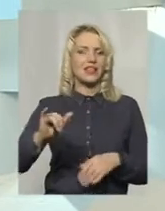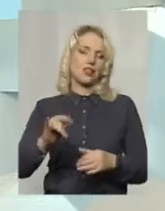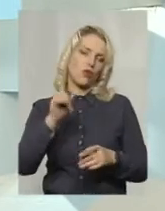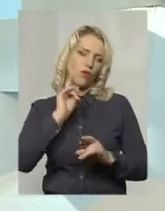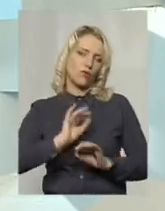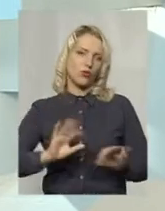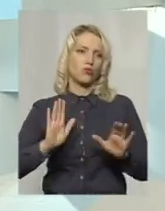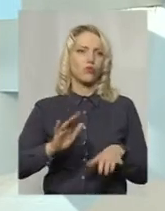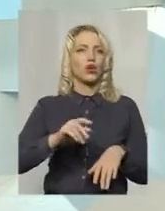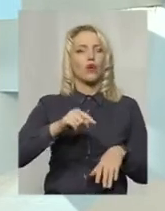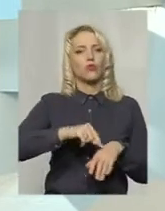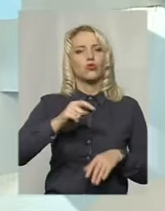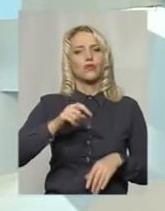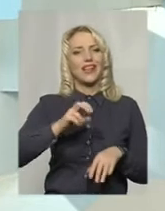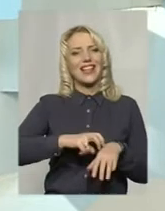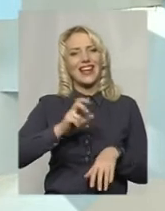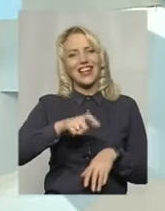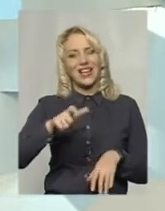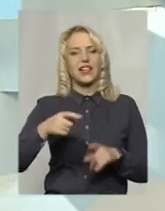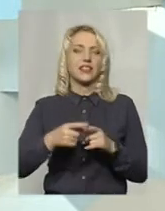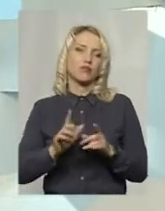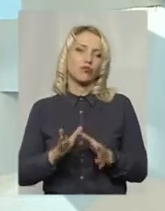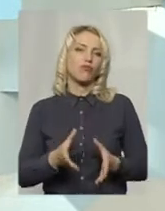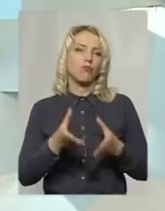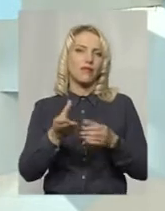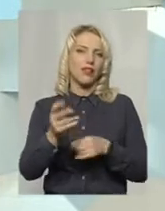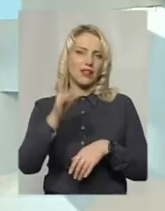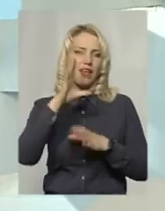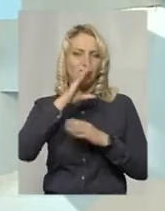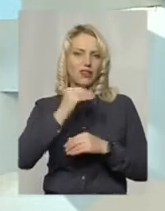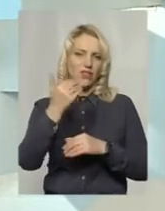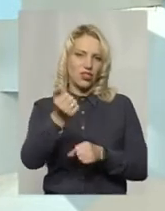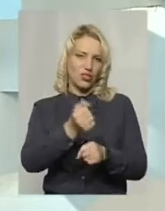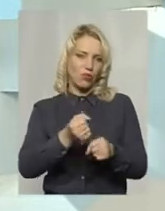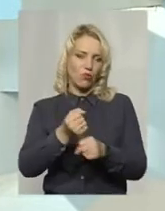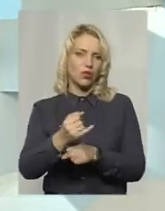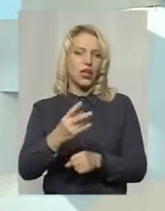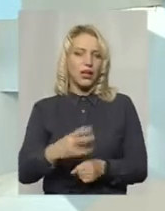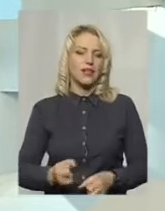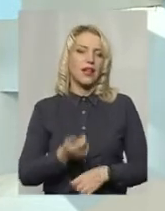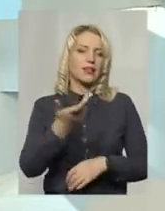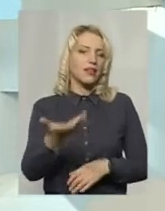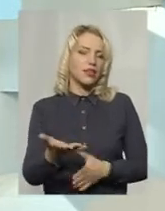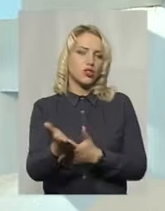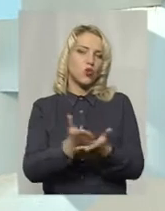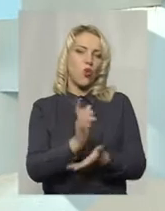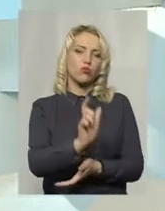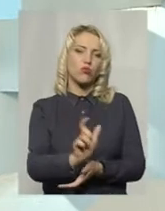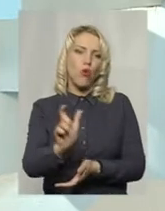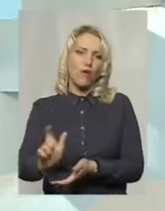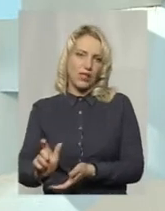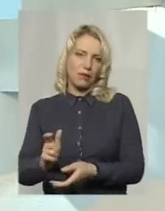почуватися лікарі. І, відповідно, це буде впливати на ефективність їх роботи. Відповідно, на кількість обслугованих